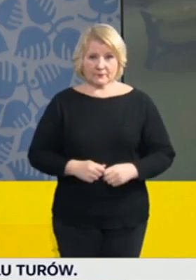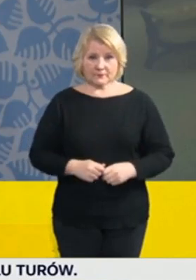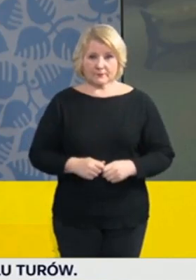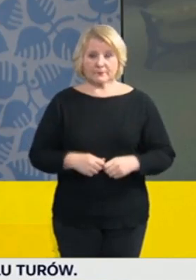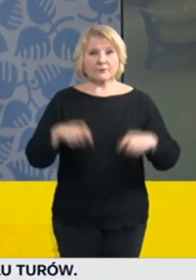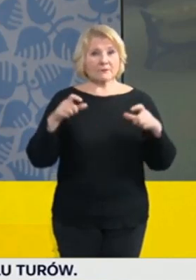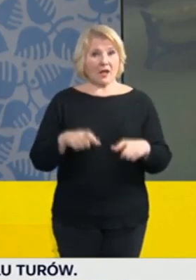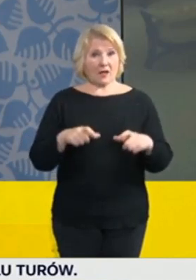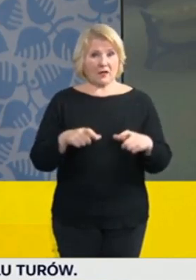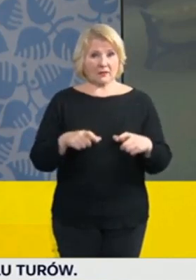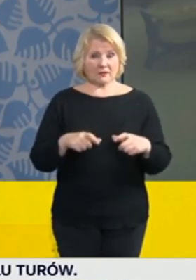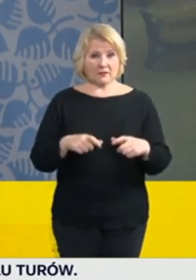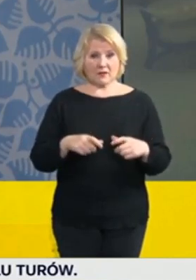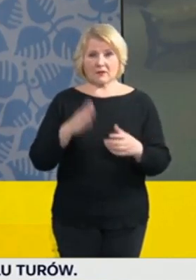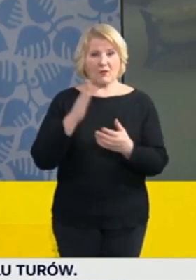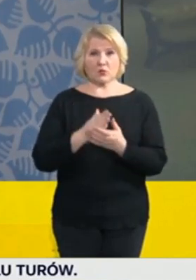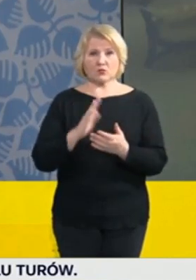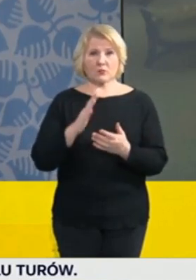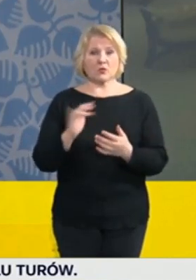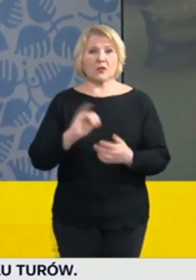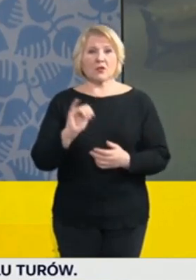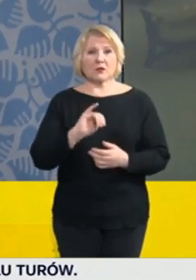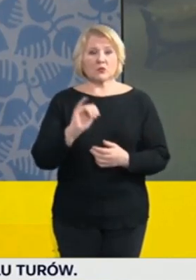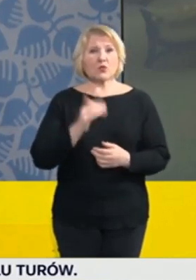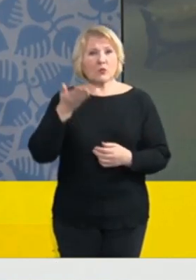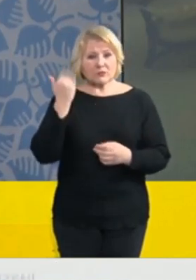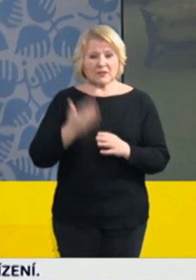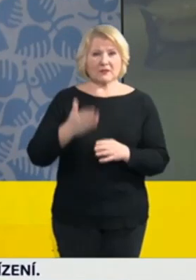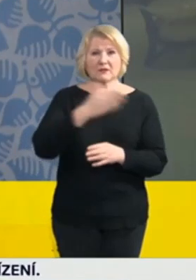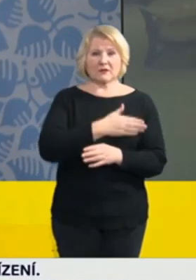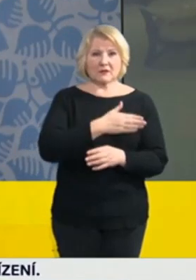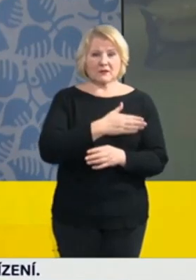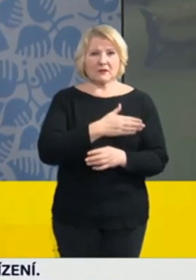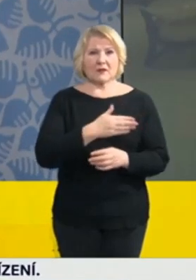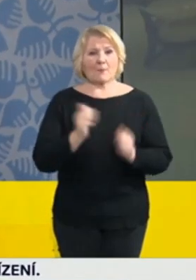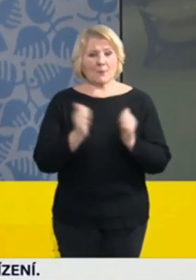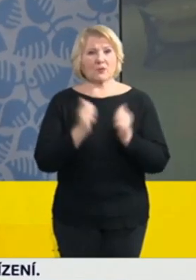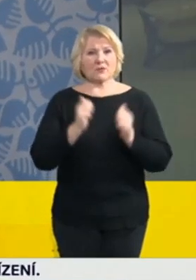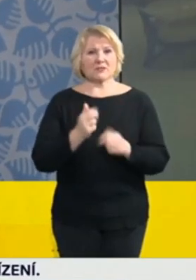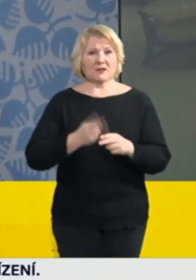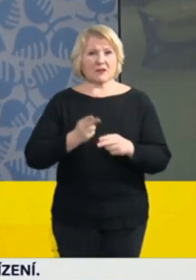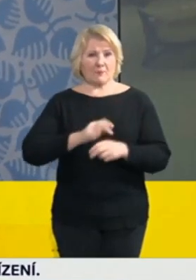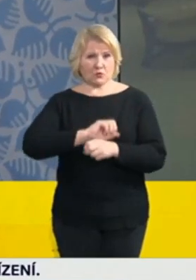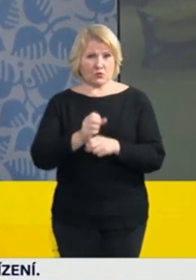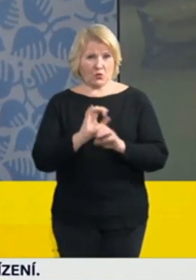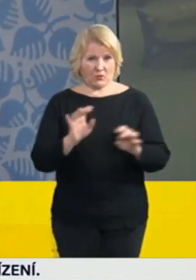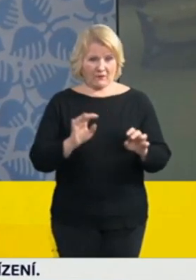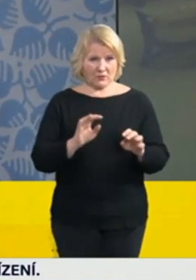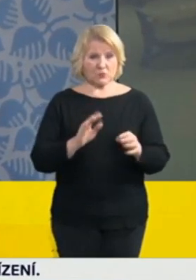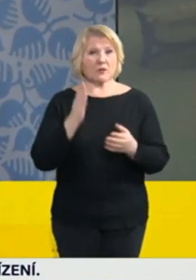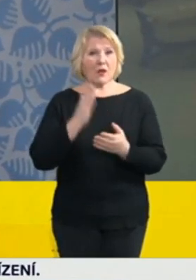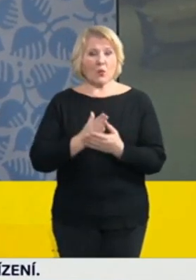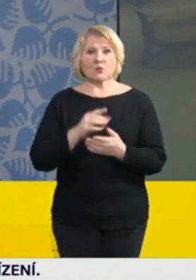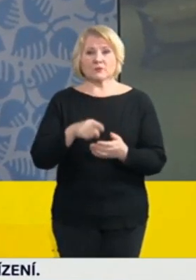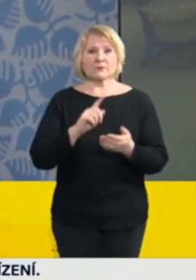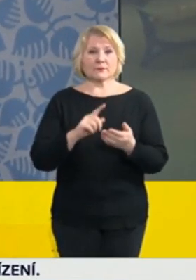nařizována osobám, které jednak prodělali laboratorně potvrzené o nemocnění a nejsou od